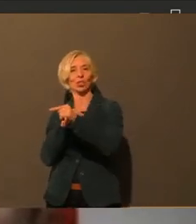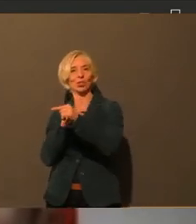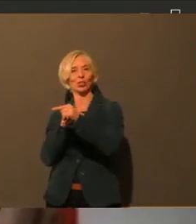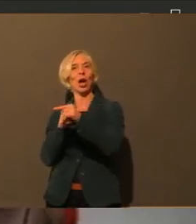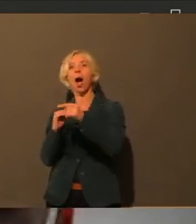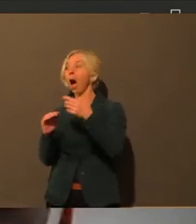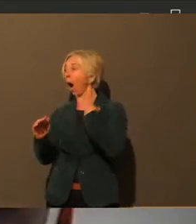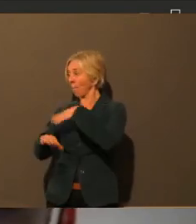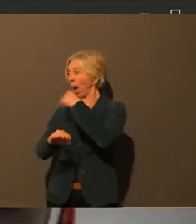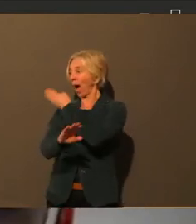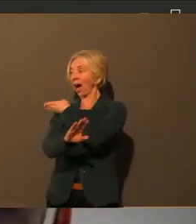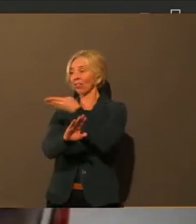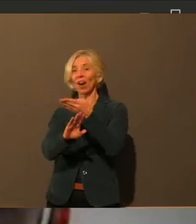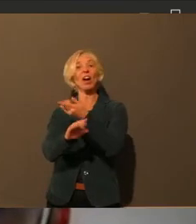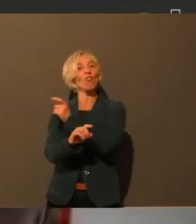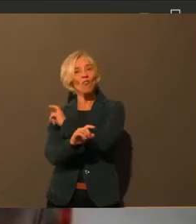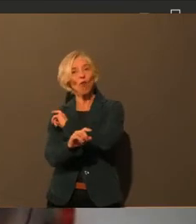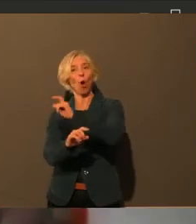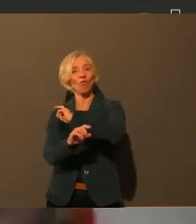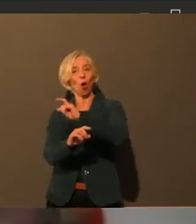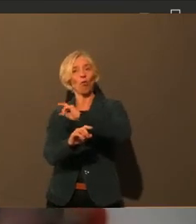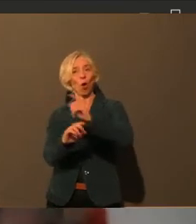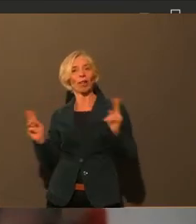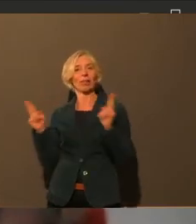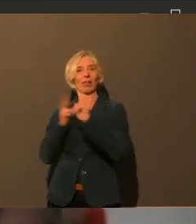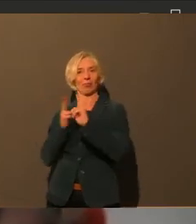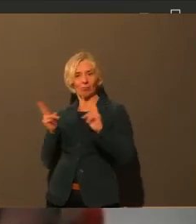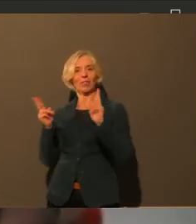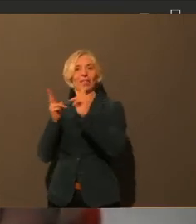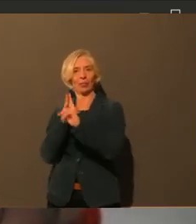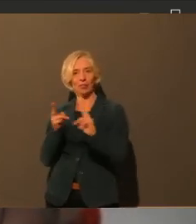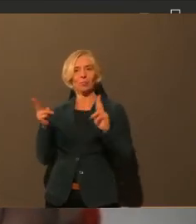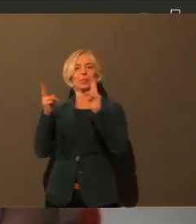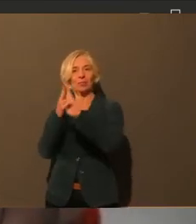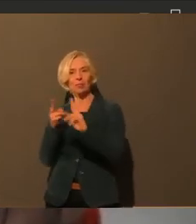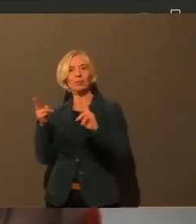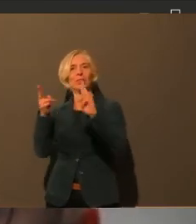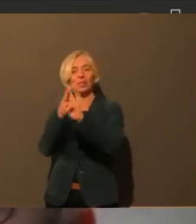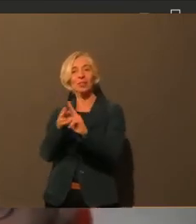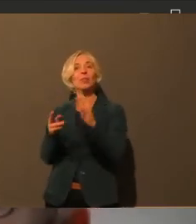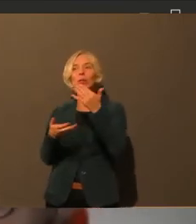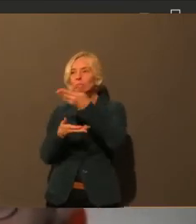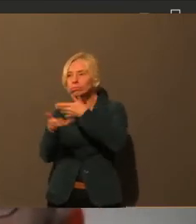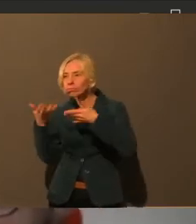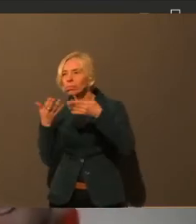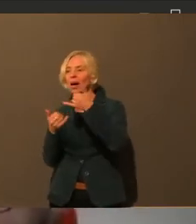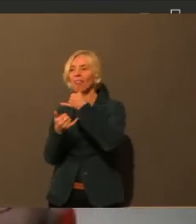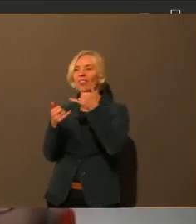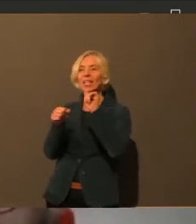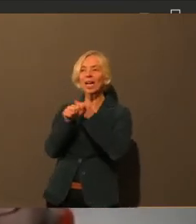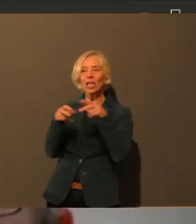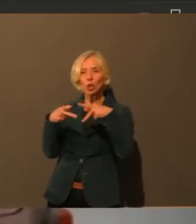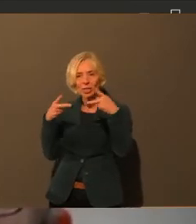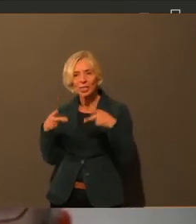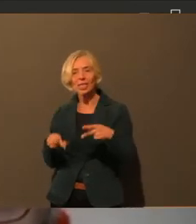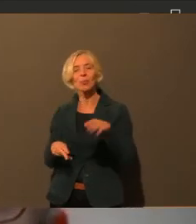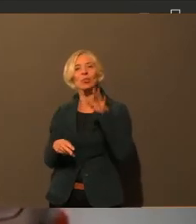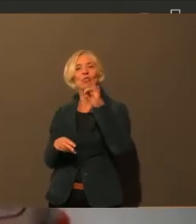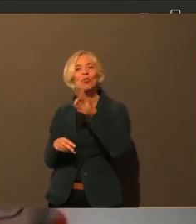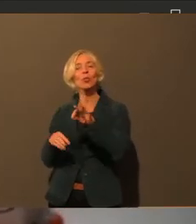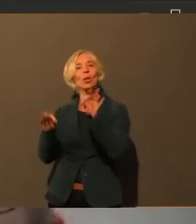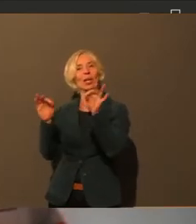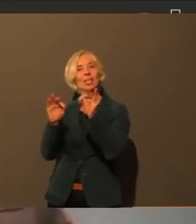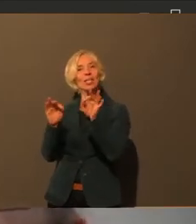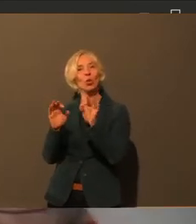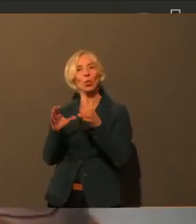Abständen, inzwischen wieder etwas regelmäßiger, um uns da ganz eng auszutauschen, um Konzepte zu finden, die man die Risikogruppen